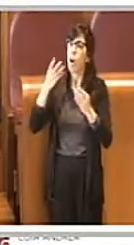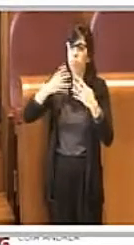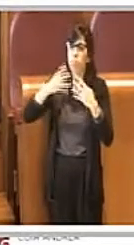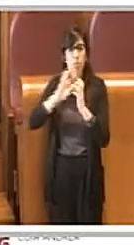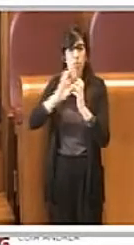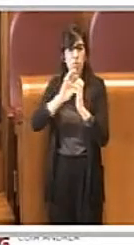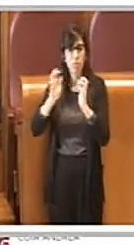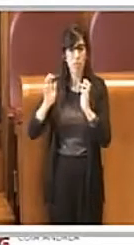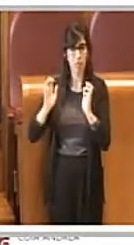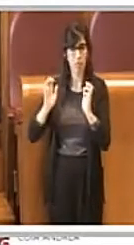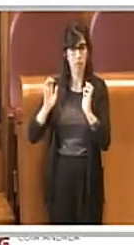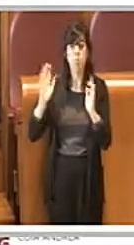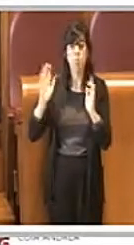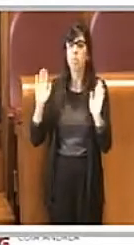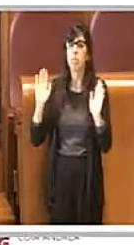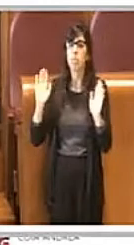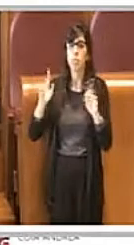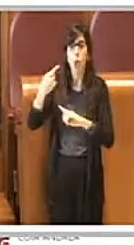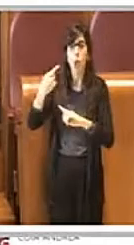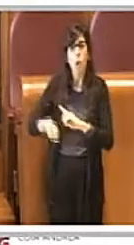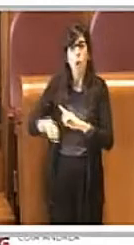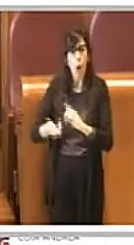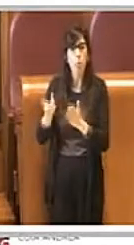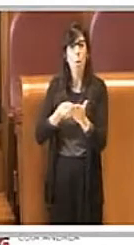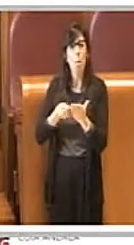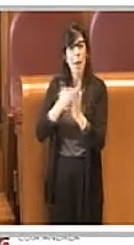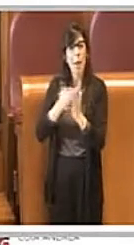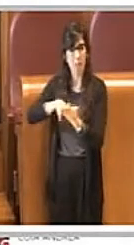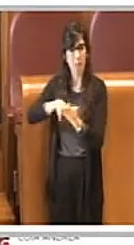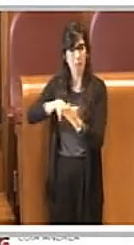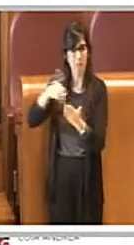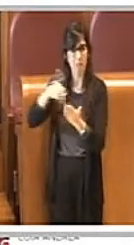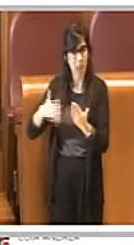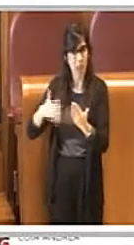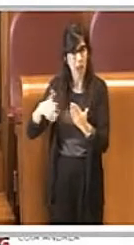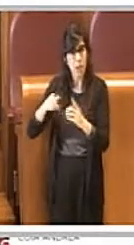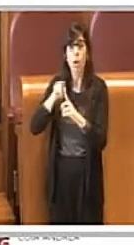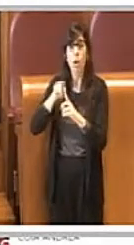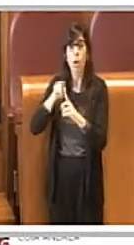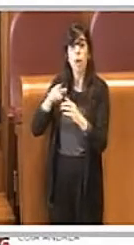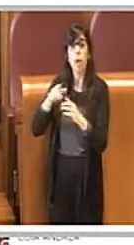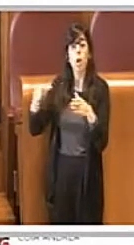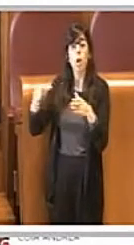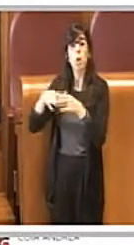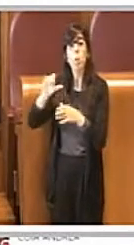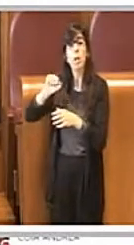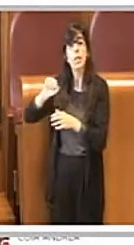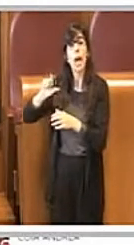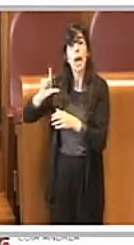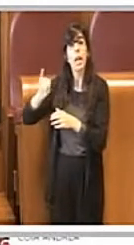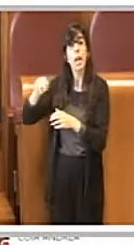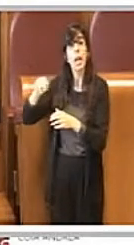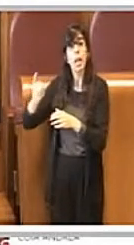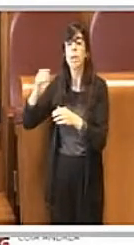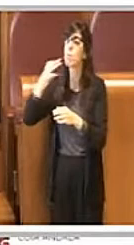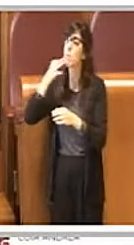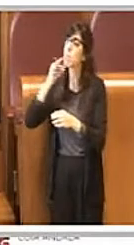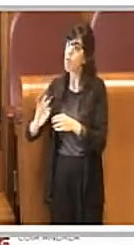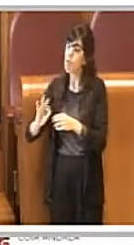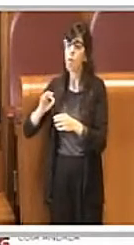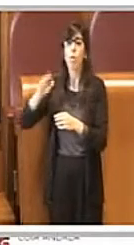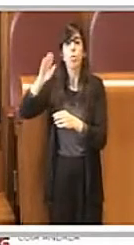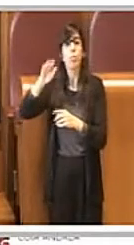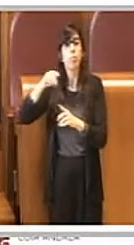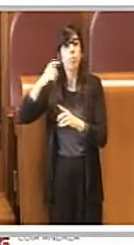però a seguito del piano casa il gruppo Salini era riuscito ad ottenere parere di